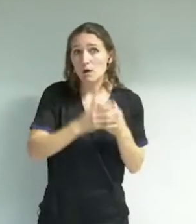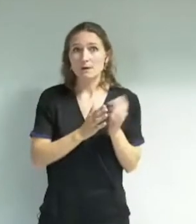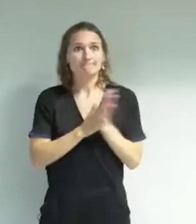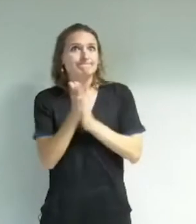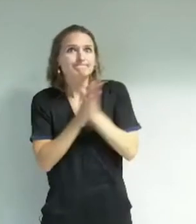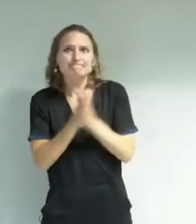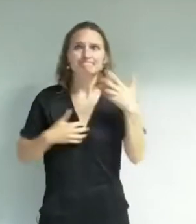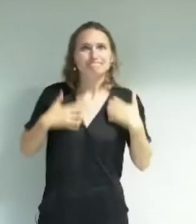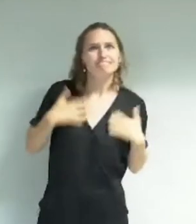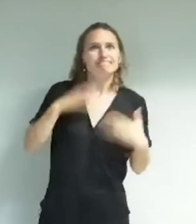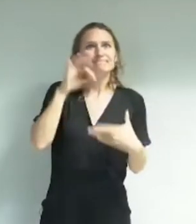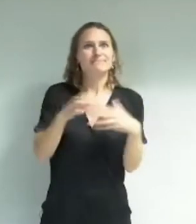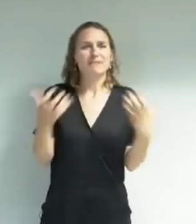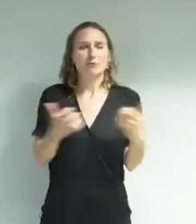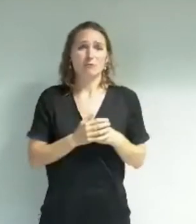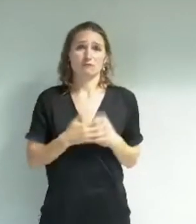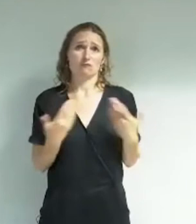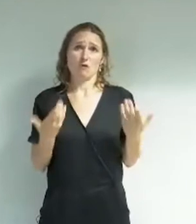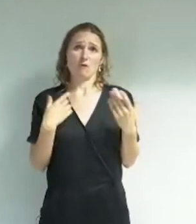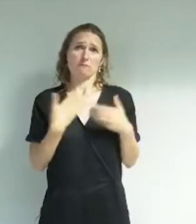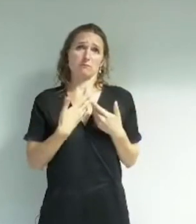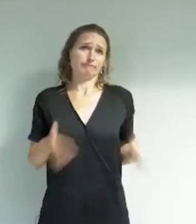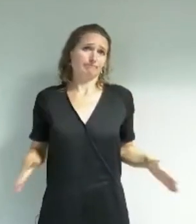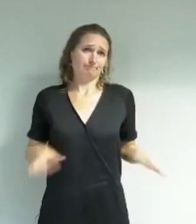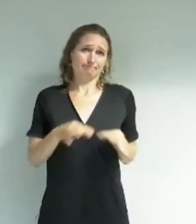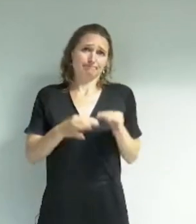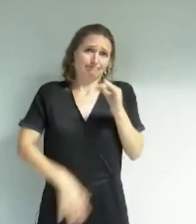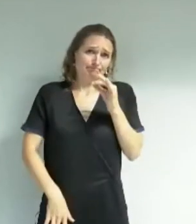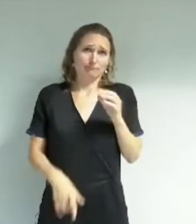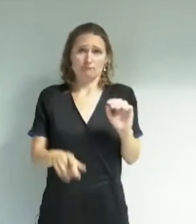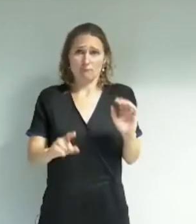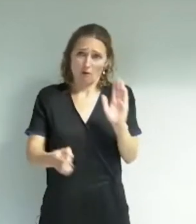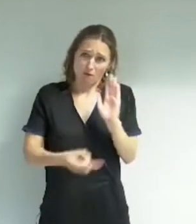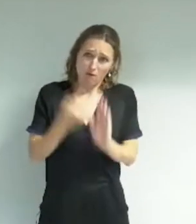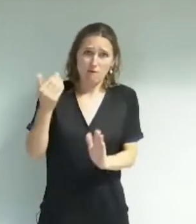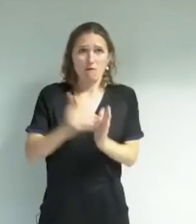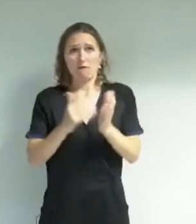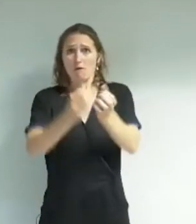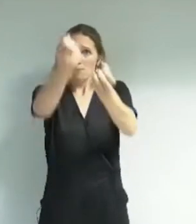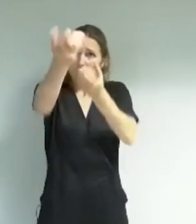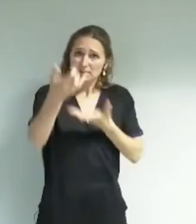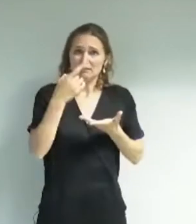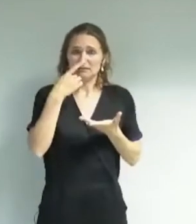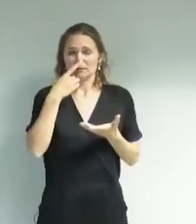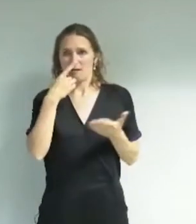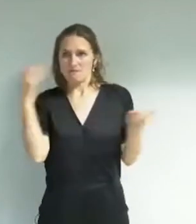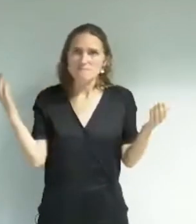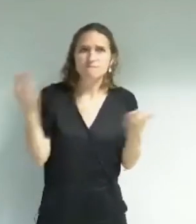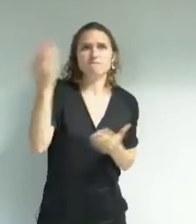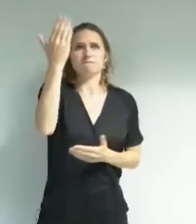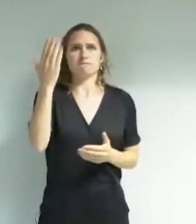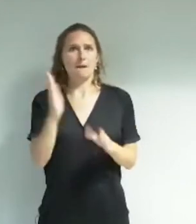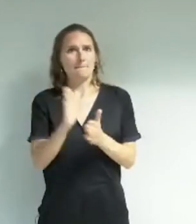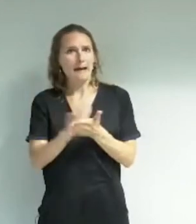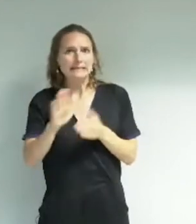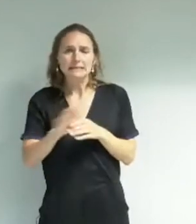Je vais conclure sur ces derniers mots en disant qu'une fois encore, vos propositions pour nous manquent d'ambition et qu'ils manquent d'actions concrètes et chiffrées